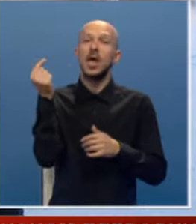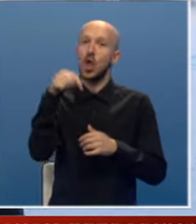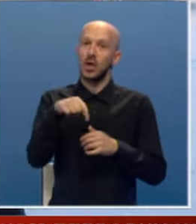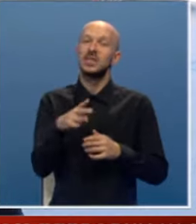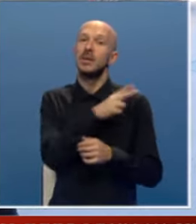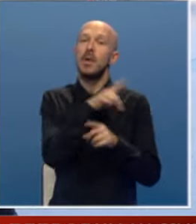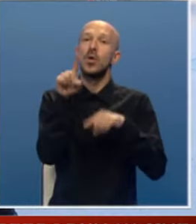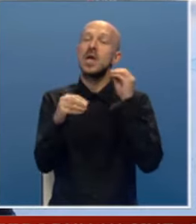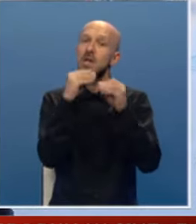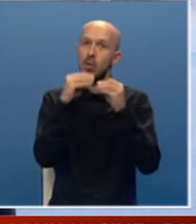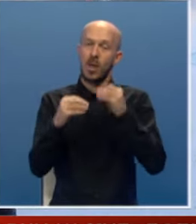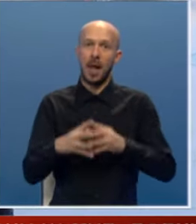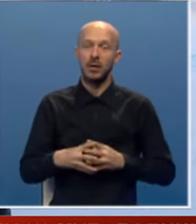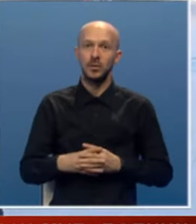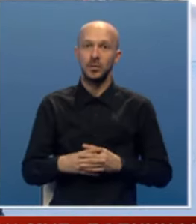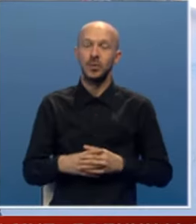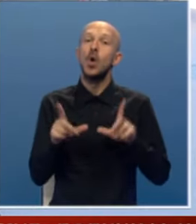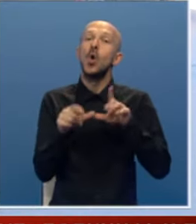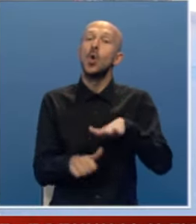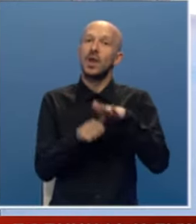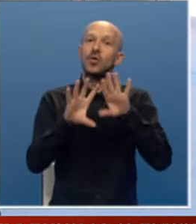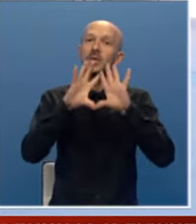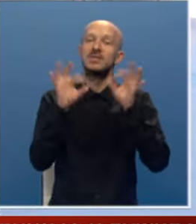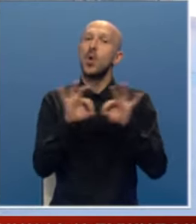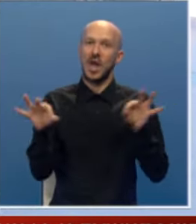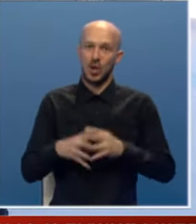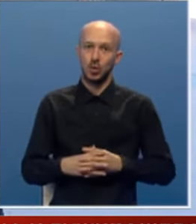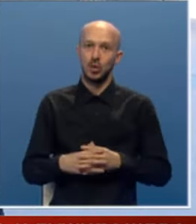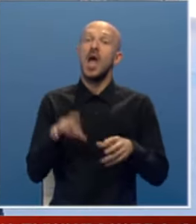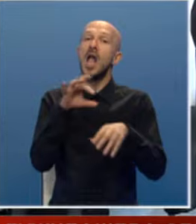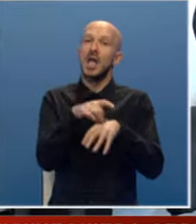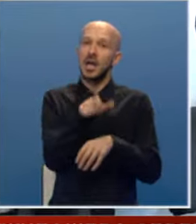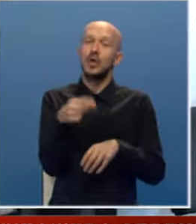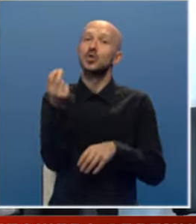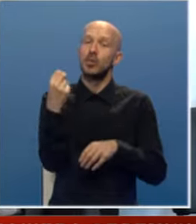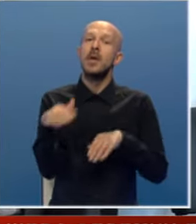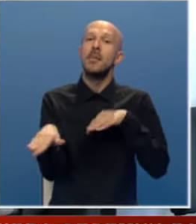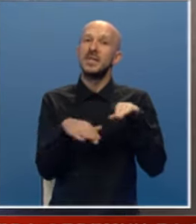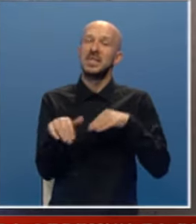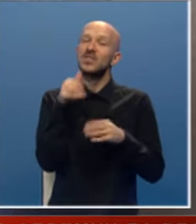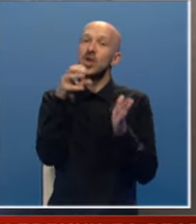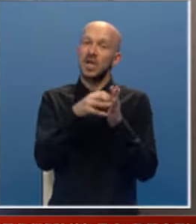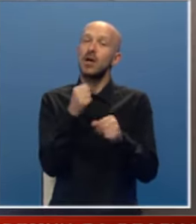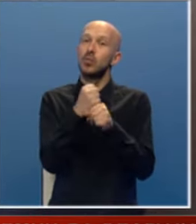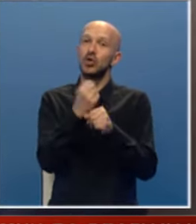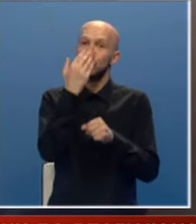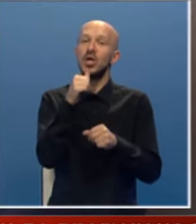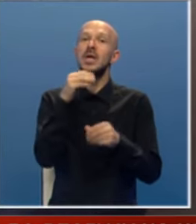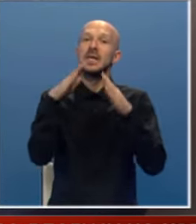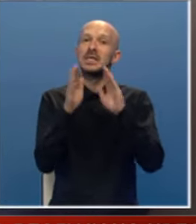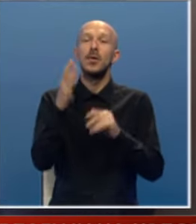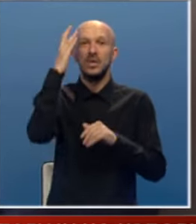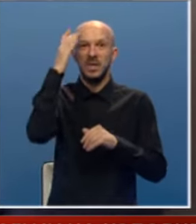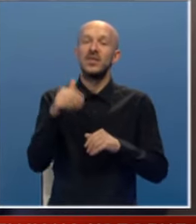ima neki problema i uglavnom sve u redu ljekar su dobri. Ministarstvo i grad podržat će i stambeno